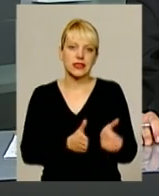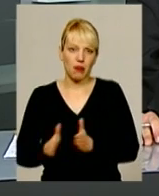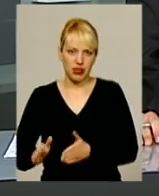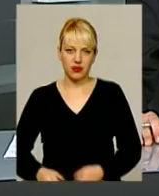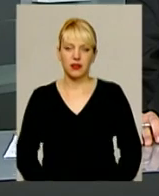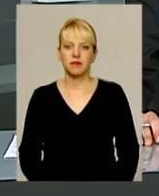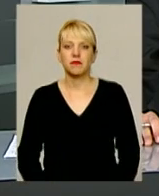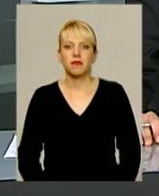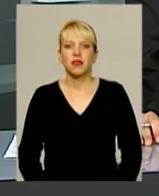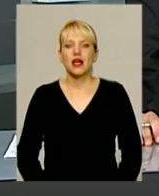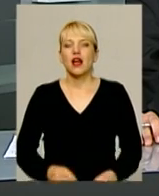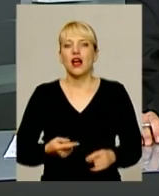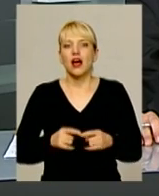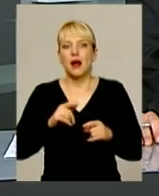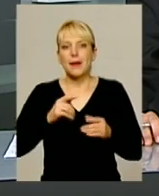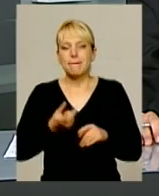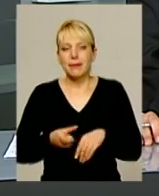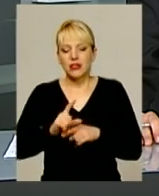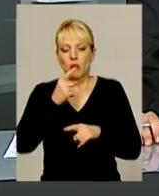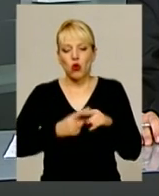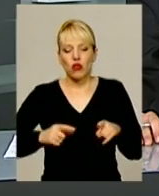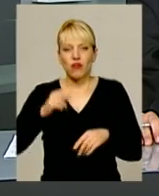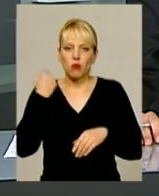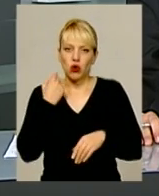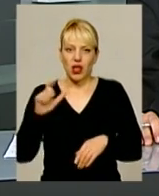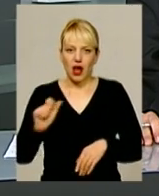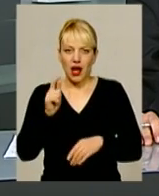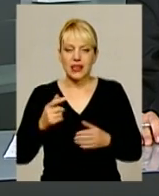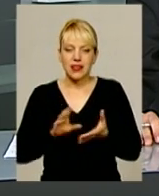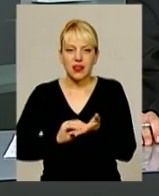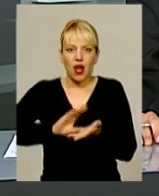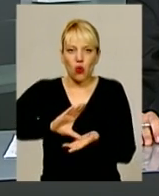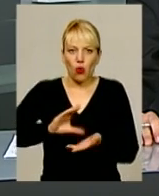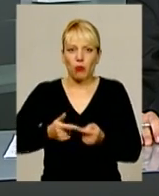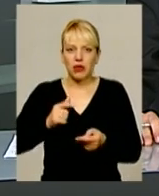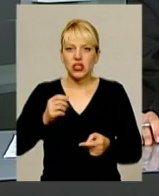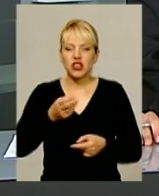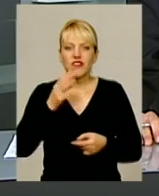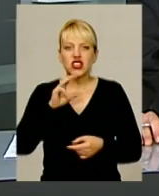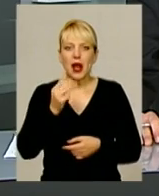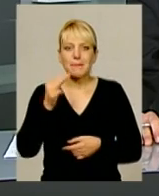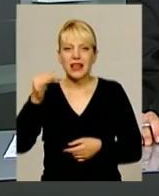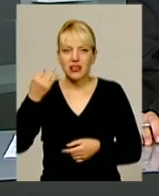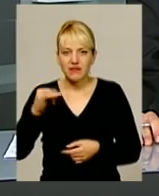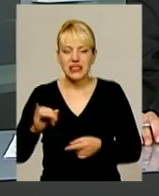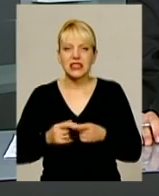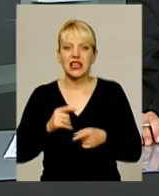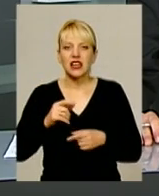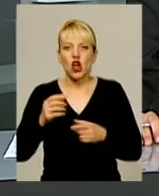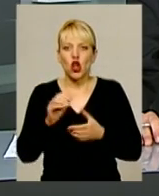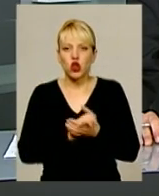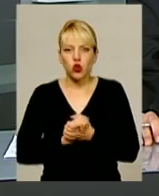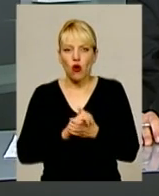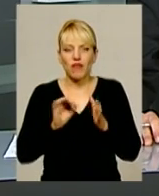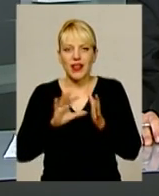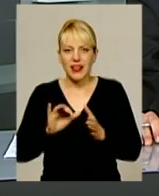Більше половини боргів за газ на Хмельниччині накопичив Шепетівський теплопостачальник ТОВ «Енергоінвест». Наразі за блакитне